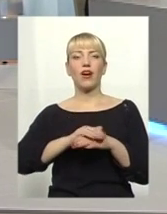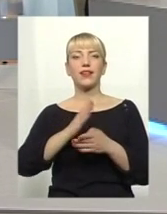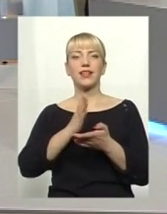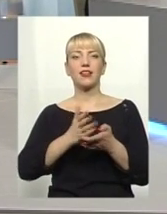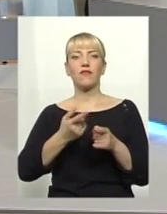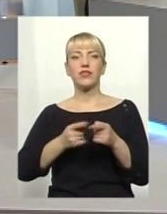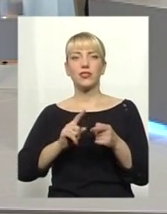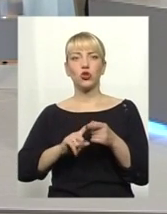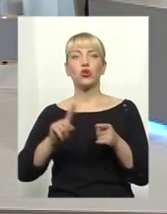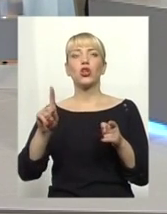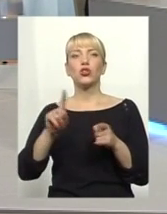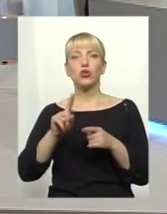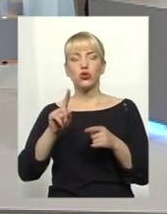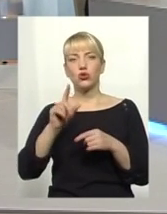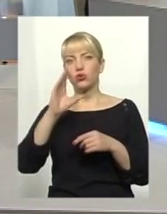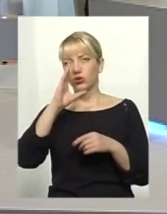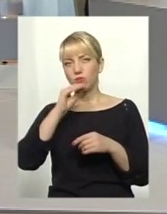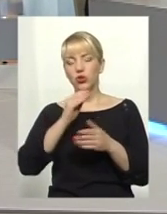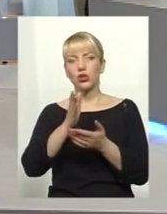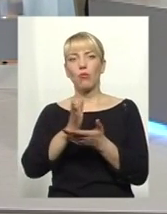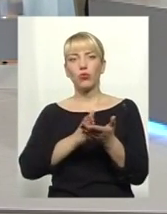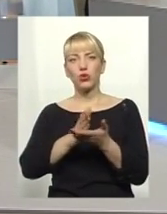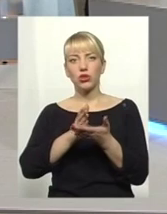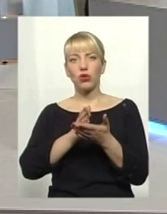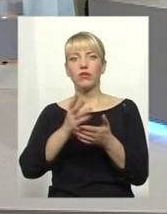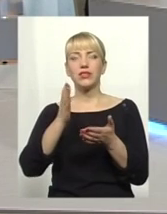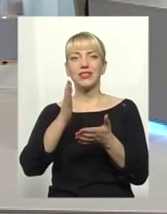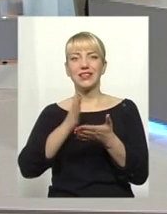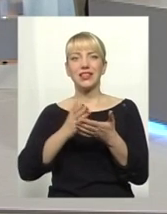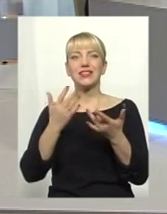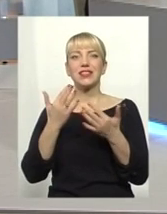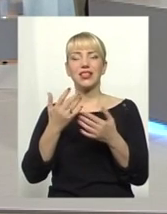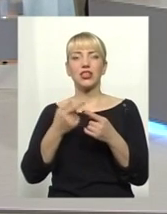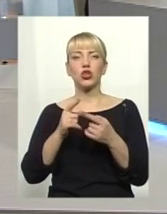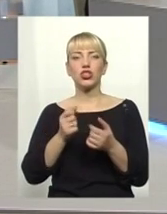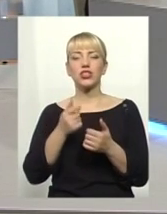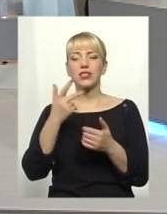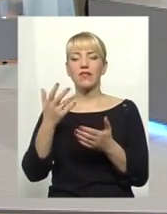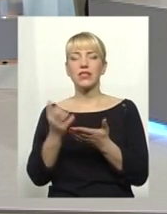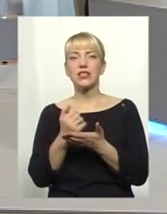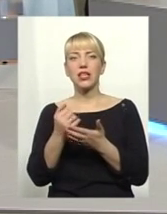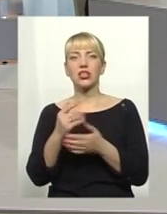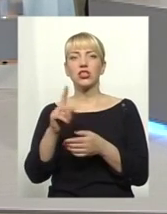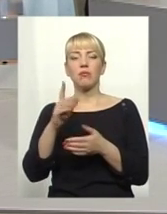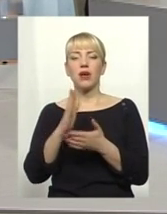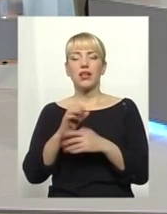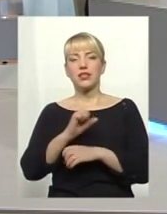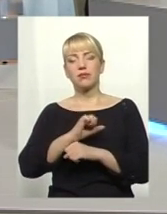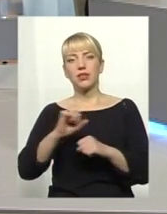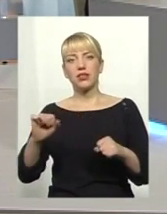що успішний посадовець, який має численні статки, ще має сміливість, чи має